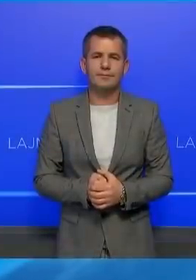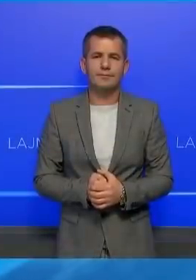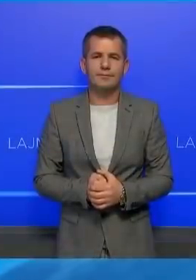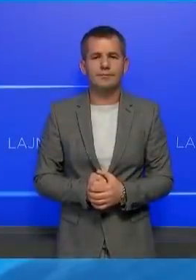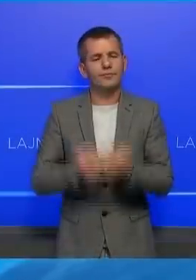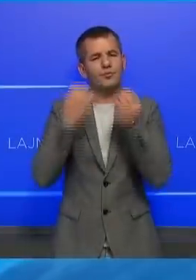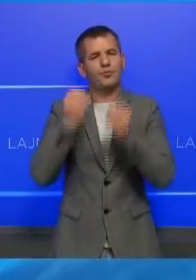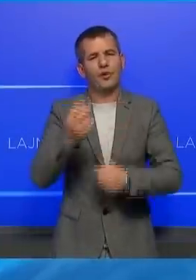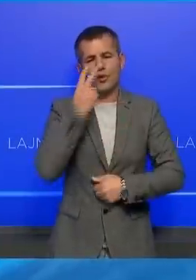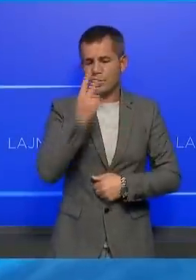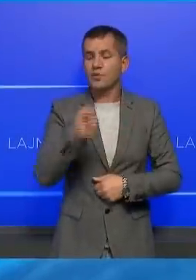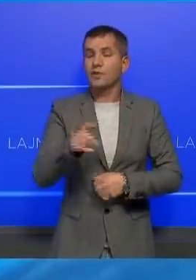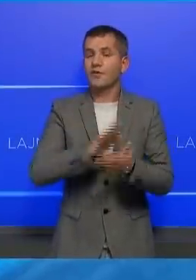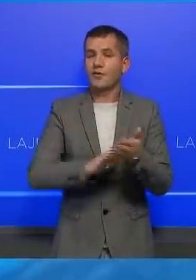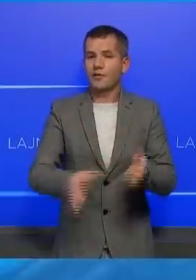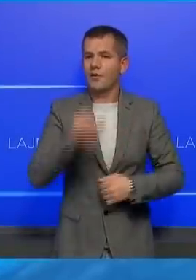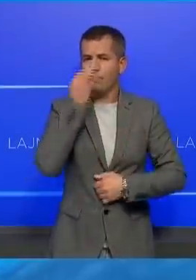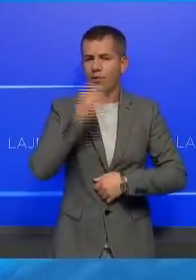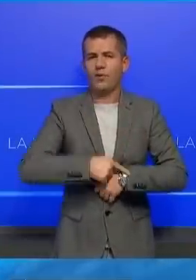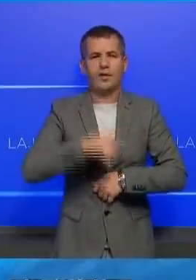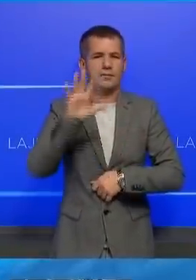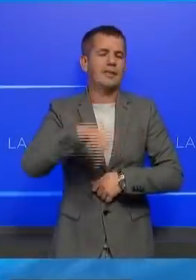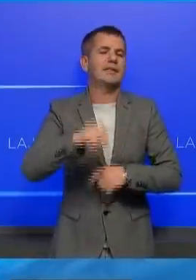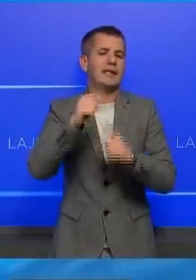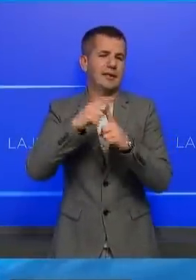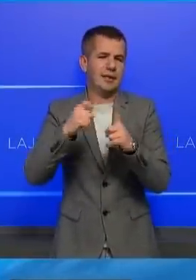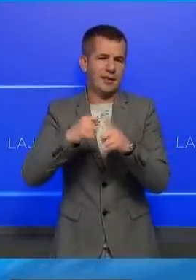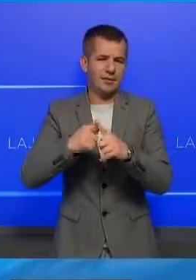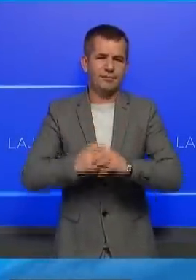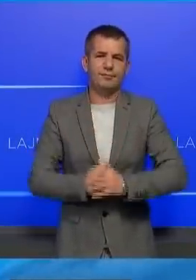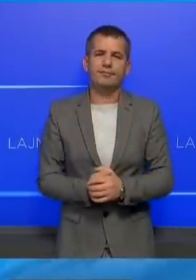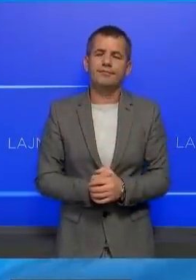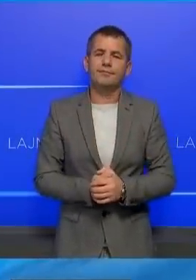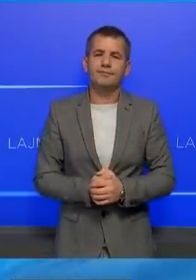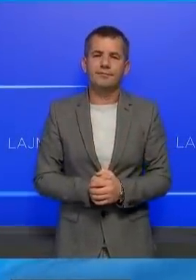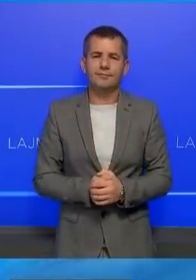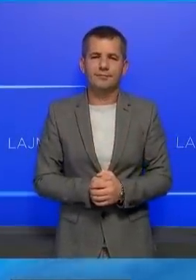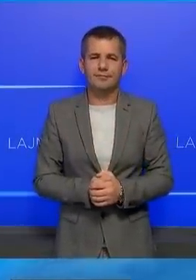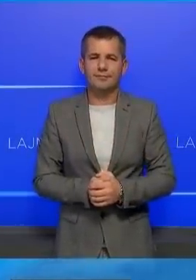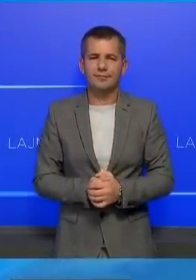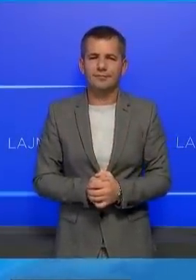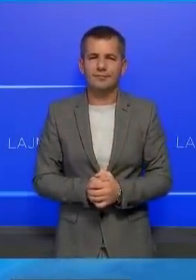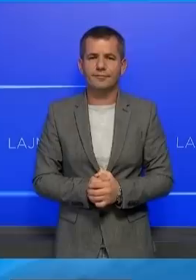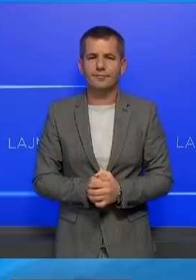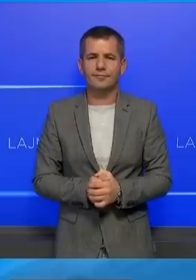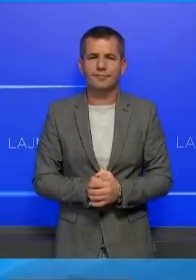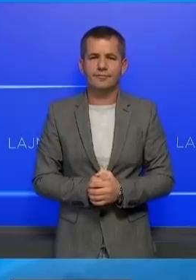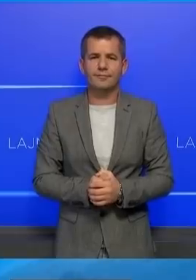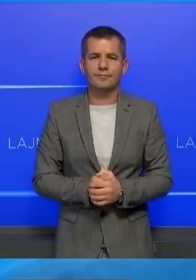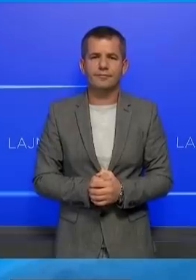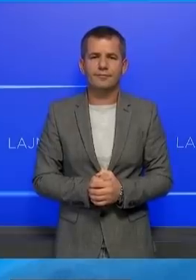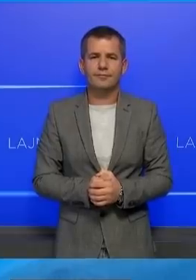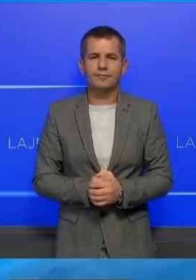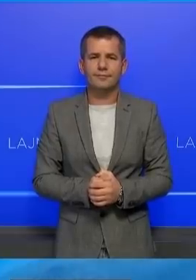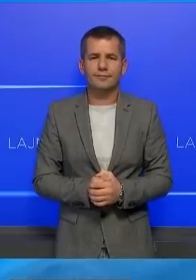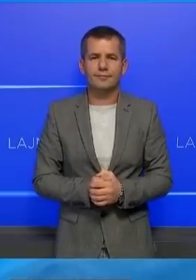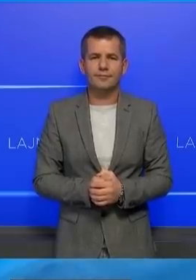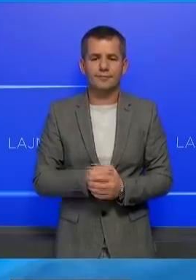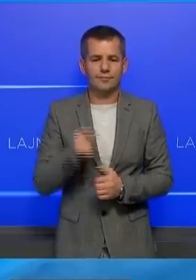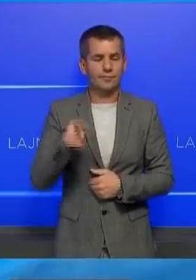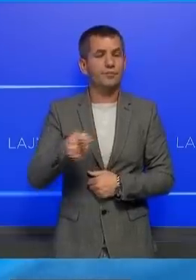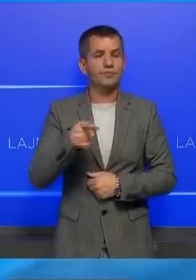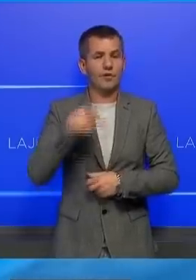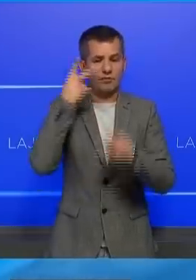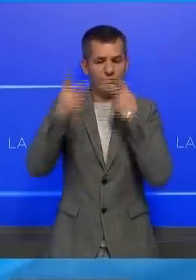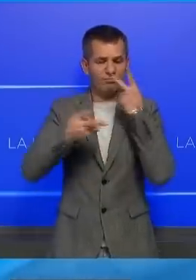Të ndërruar shikues për shëndetje, jeni me edicion në lajme vetorës 7-ë mbëdjetës të në radiotelevizionin publik të Kosovës. Misioni